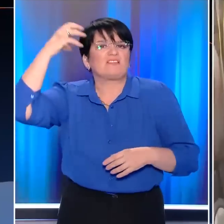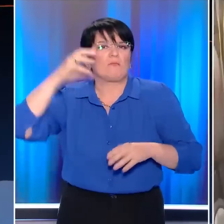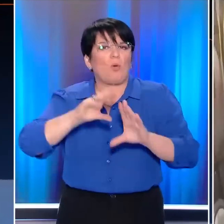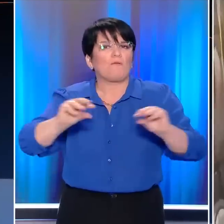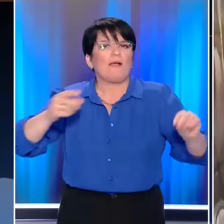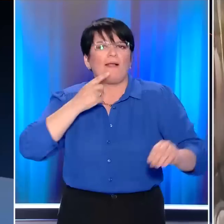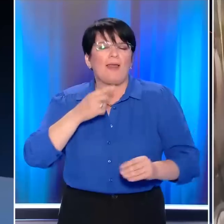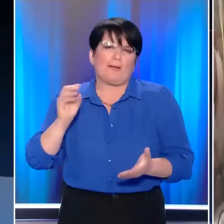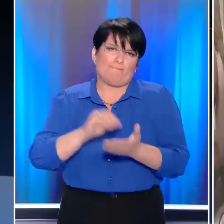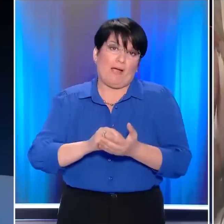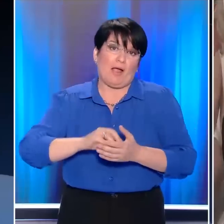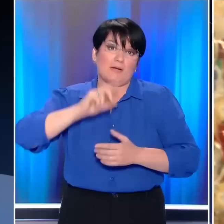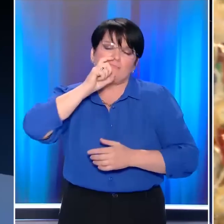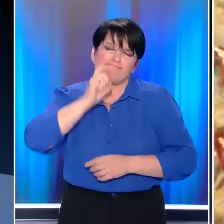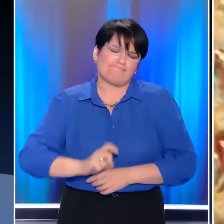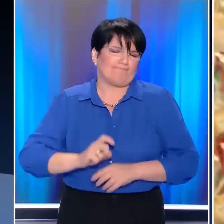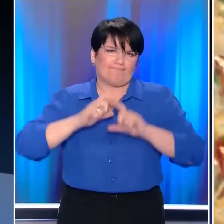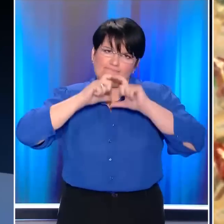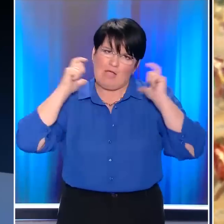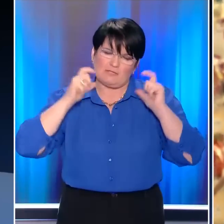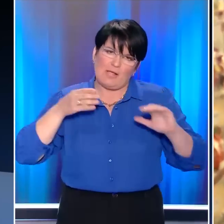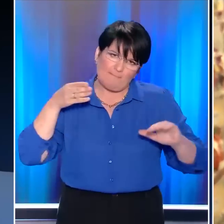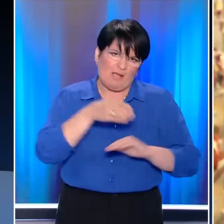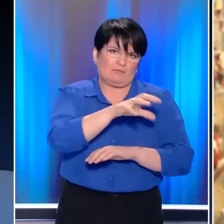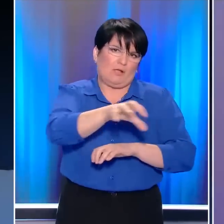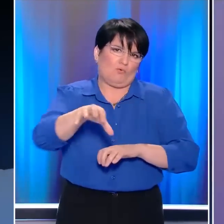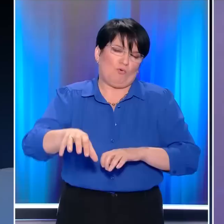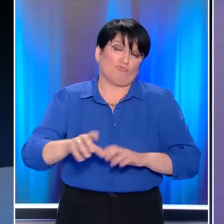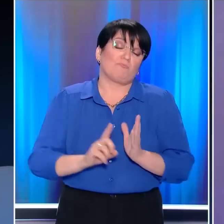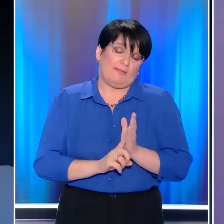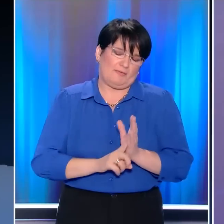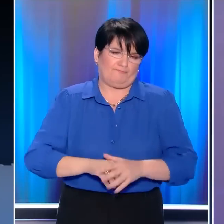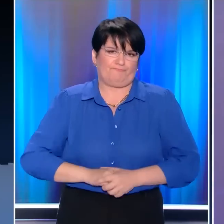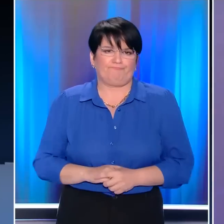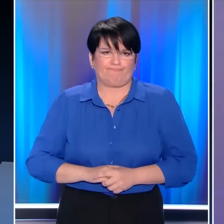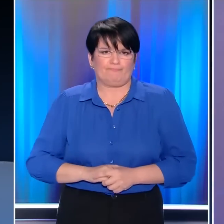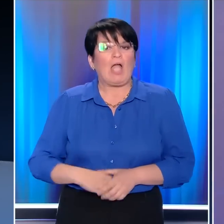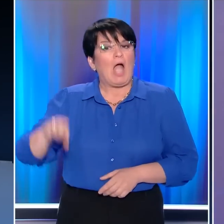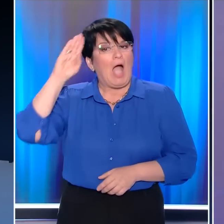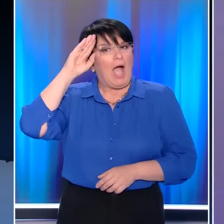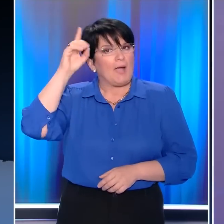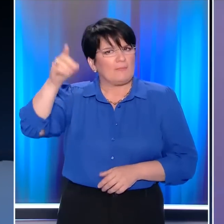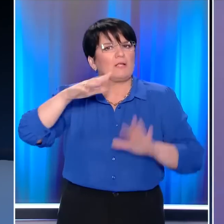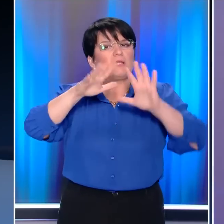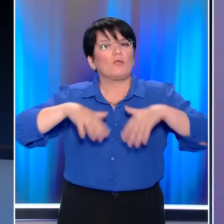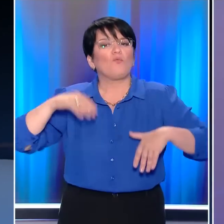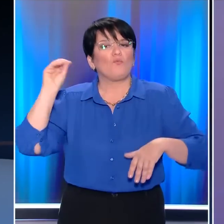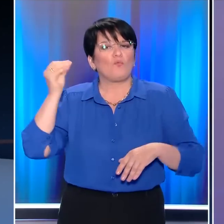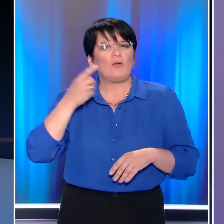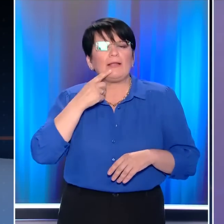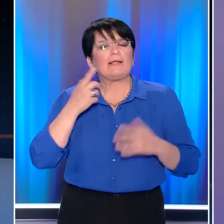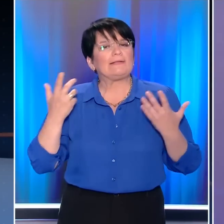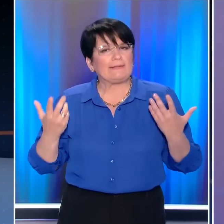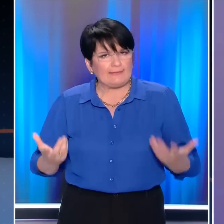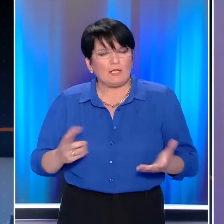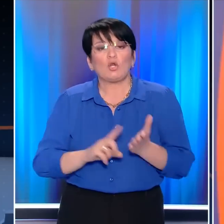φωνές που ζητούν επαναφορά της υποχρεωτικής χρήσης μάσκας σε εσωτερικούς χώρους. Στις ΗΠΑ, η Γερουσία άναψε το πράσινο